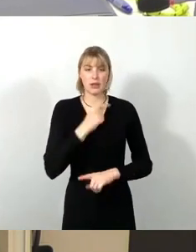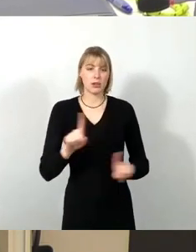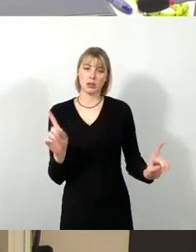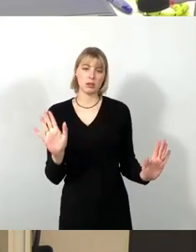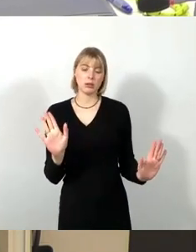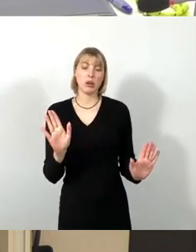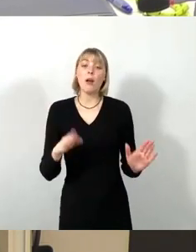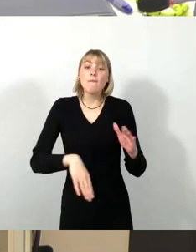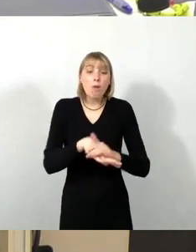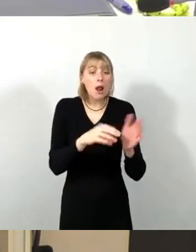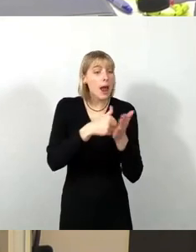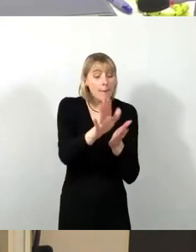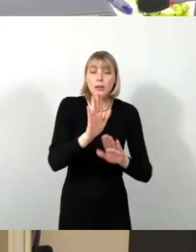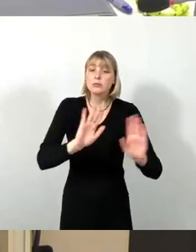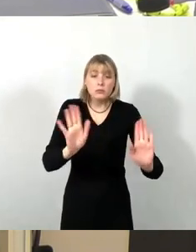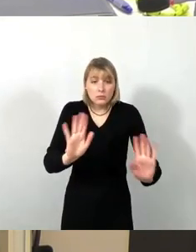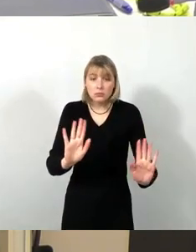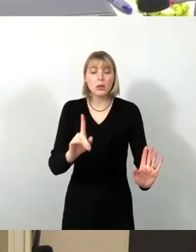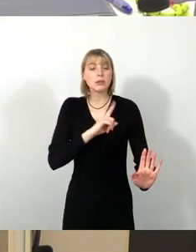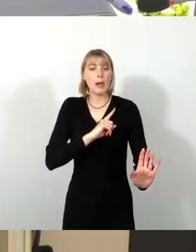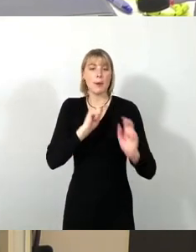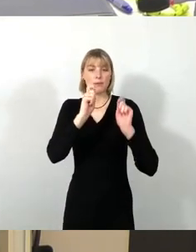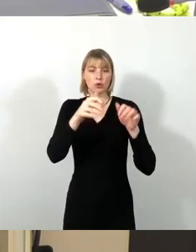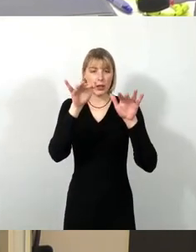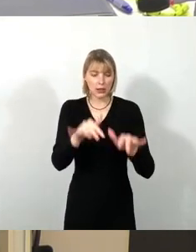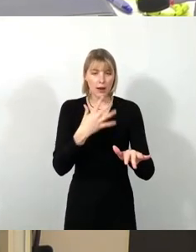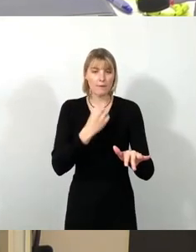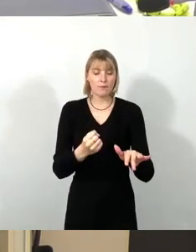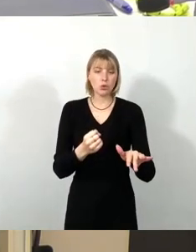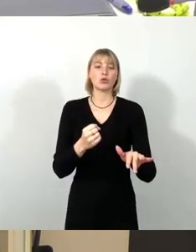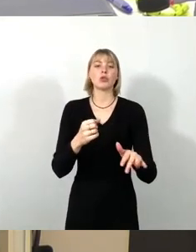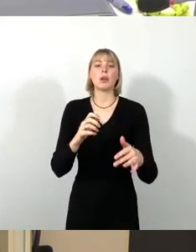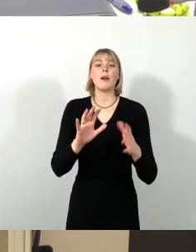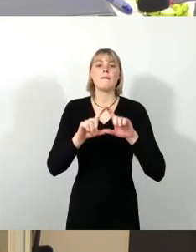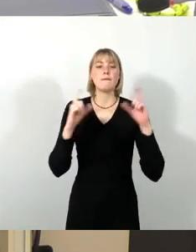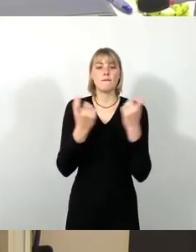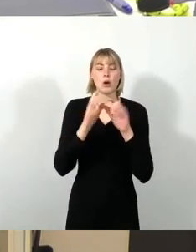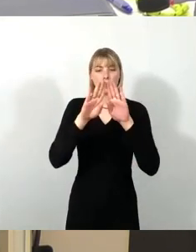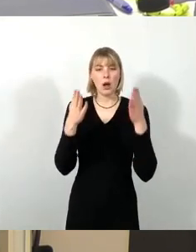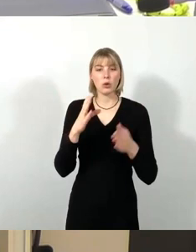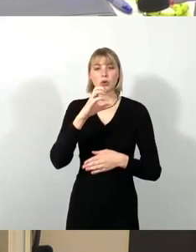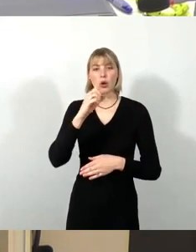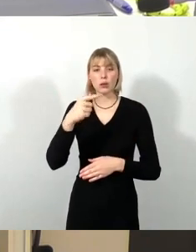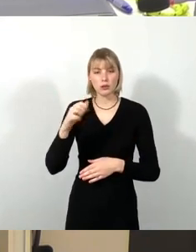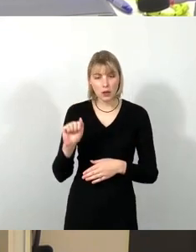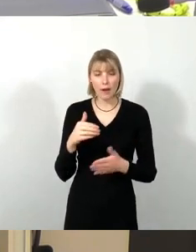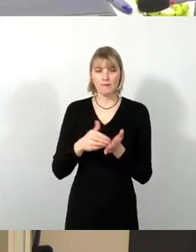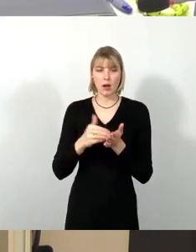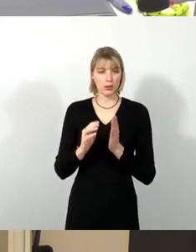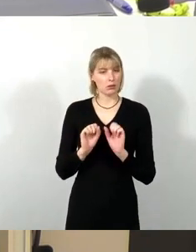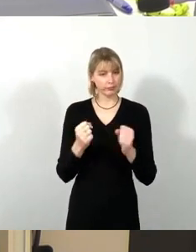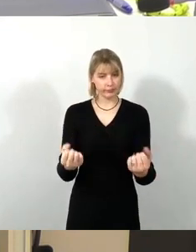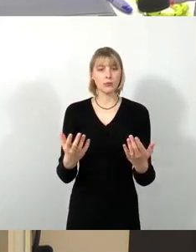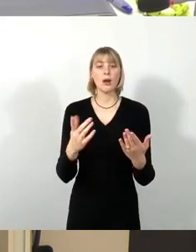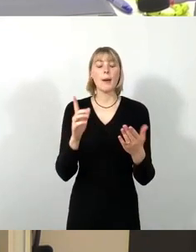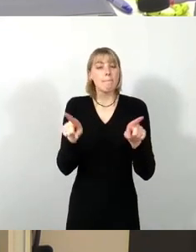nie komplett ab. Wir haben einen Vorschlag gemacht. Wir wollen das Volkshaus Kotta gern weiterführen. Das passt tatsächlich, was dort läuft, aber alles andere